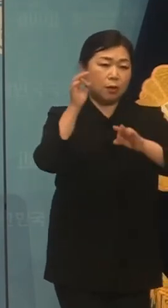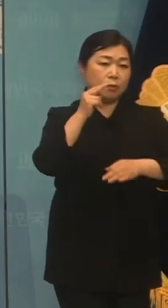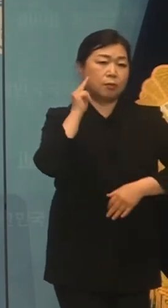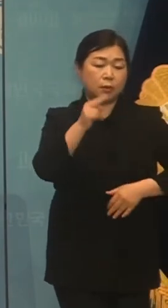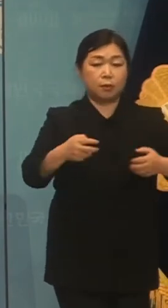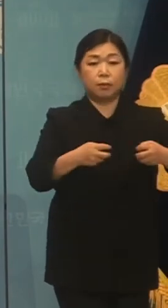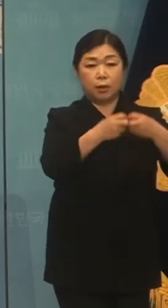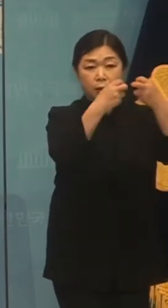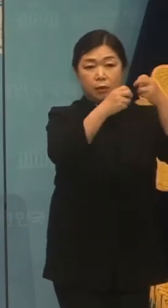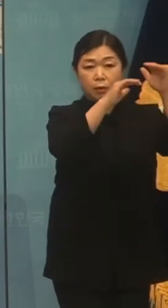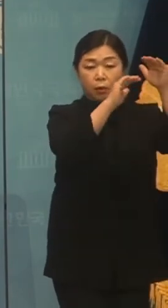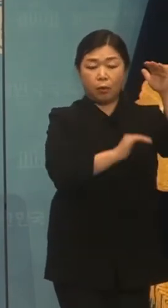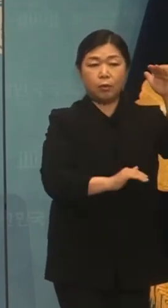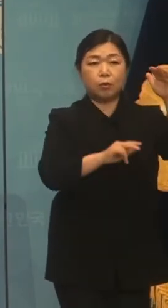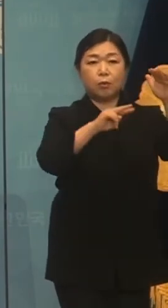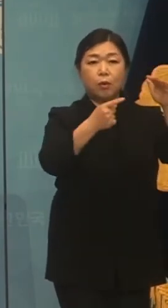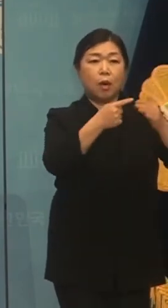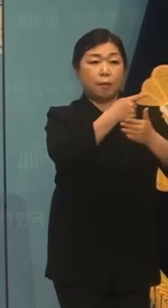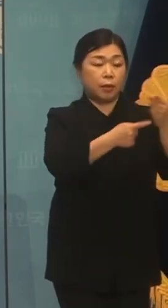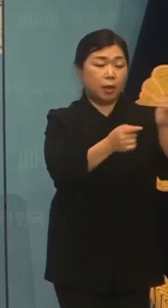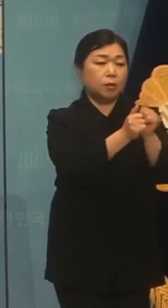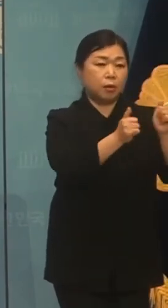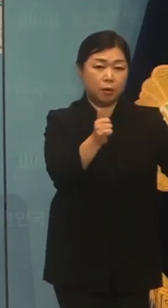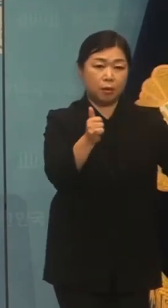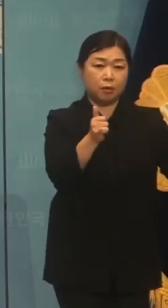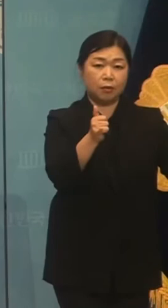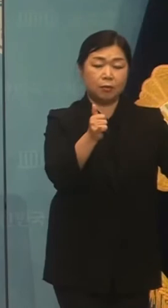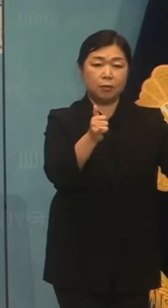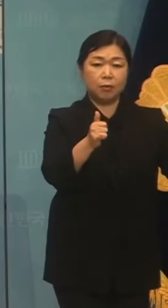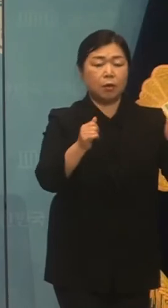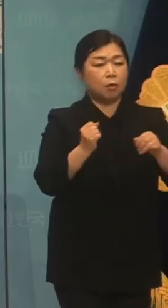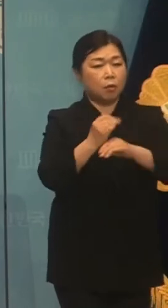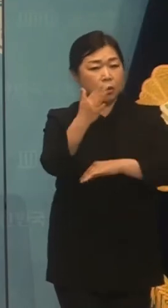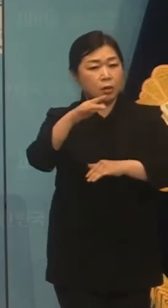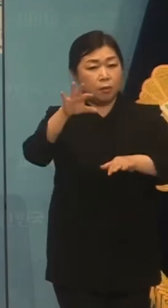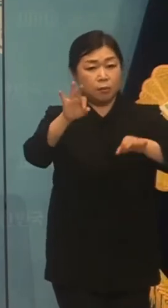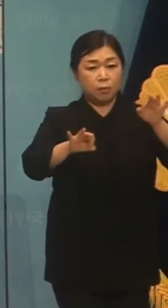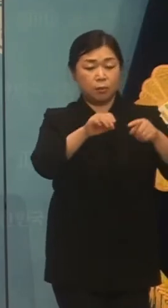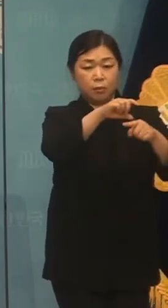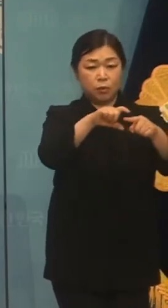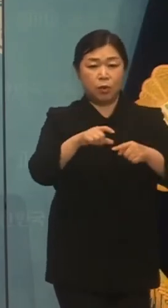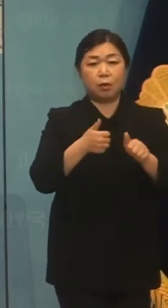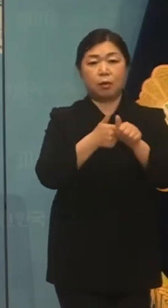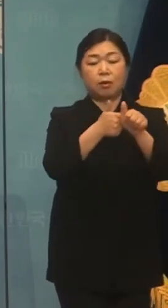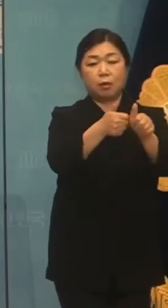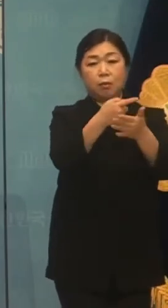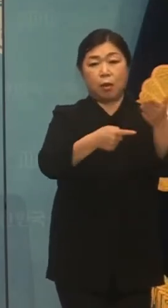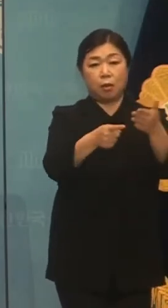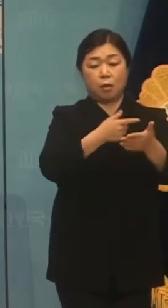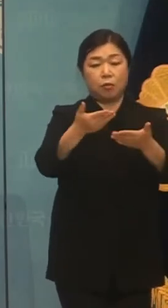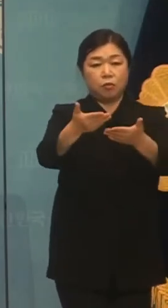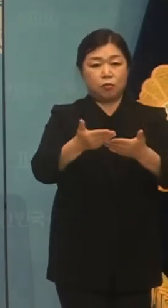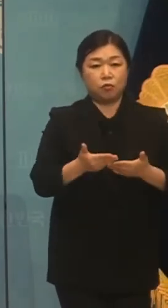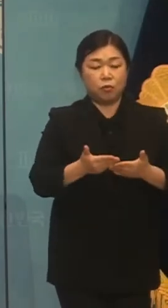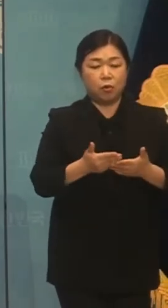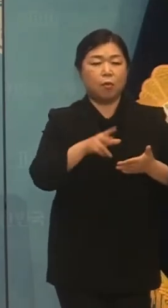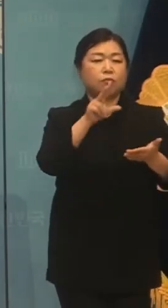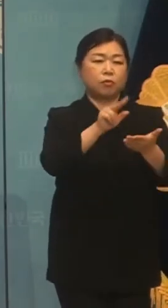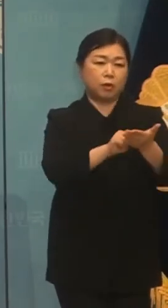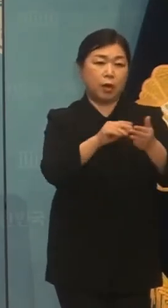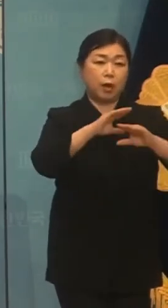교통사무에서도 피해자와 과실비율에 따라 배상하는 부조리를 개선하기 위해서